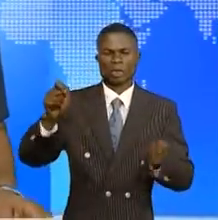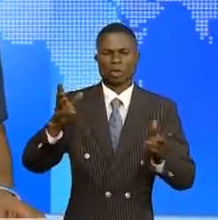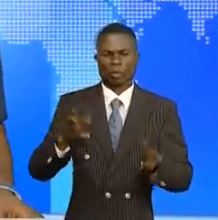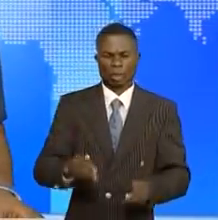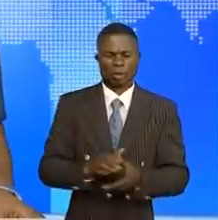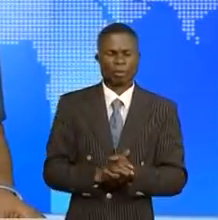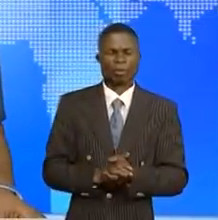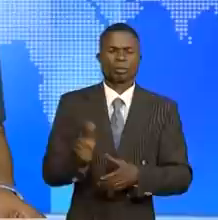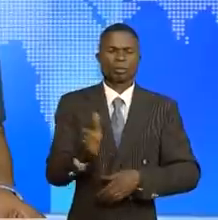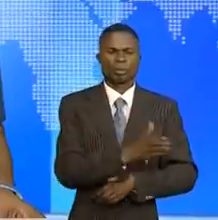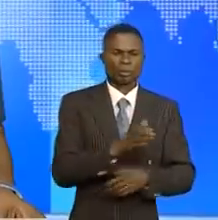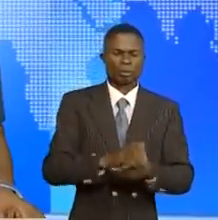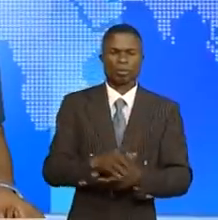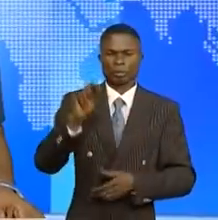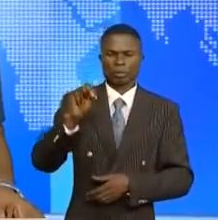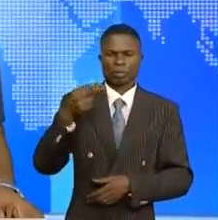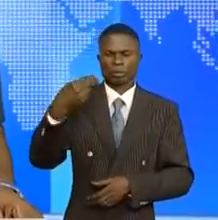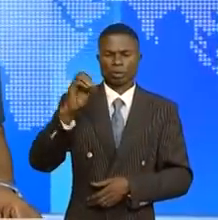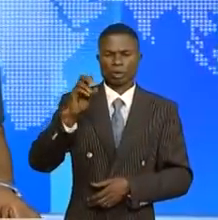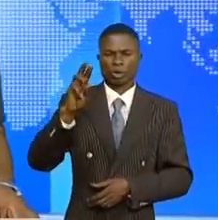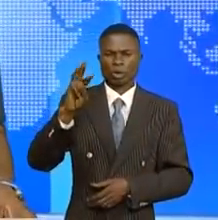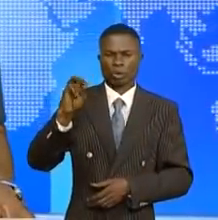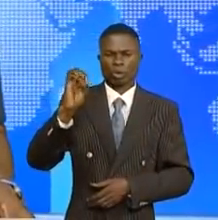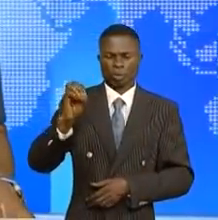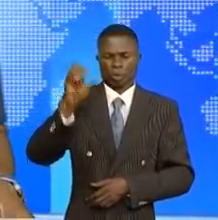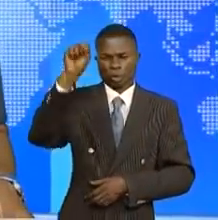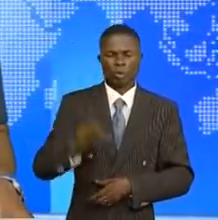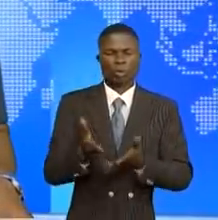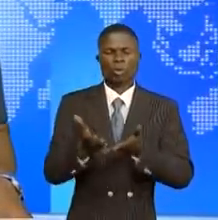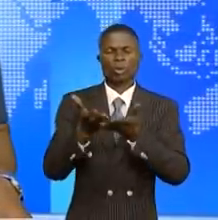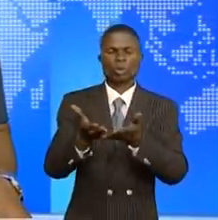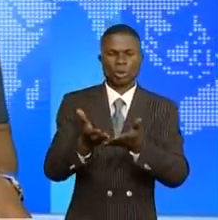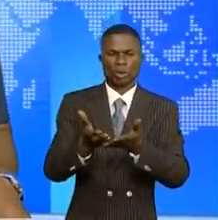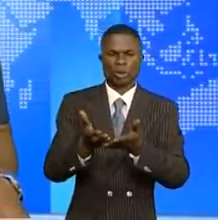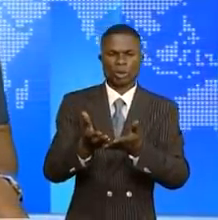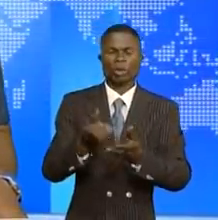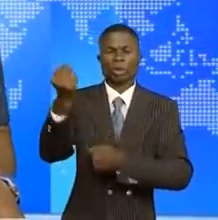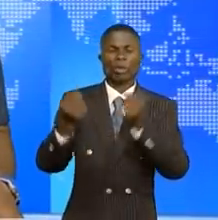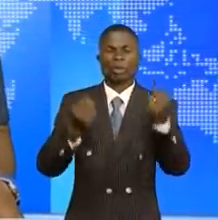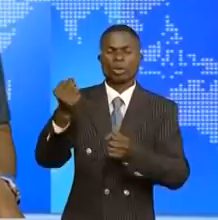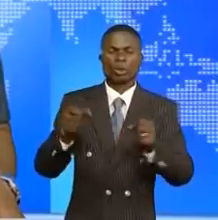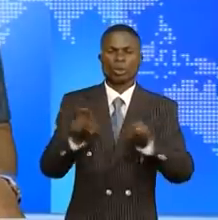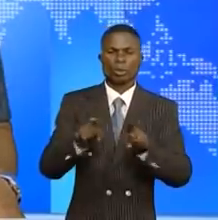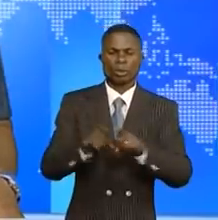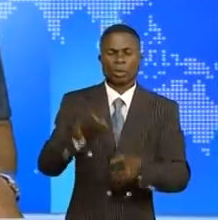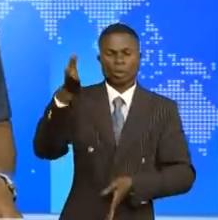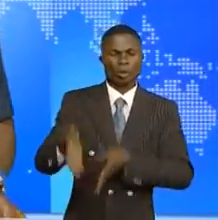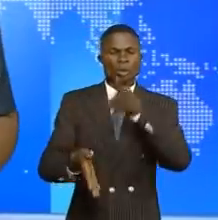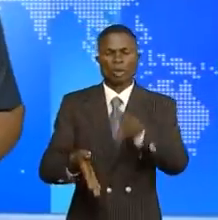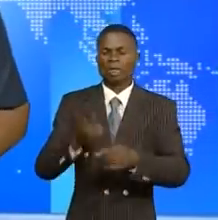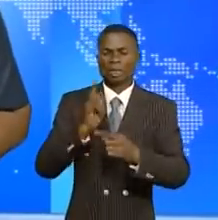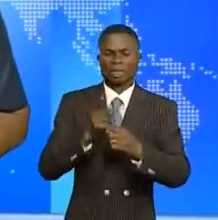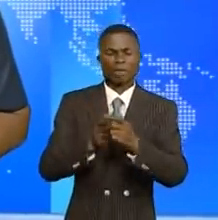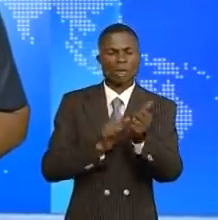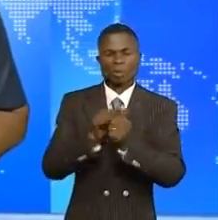Au niveau de Ngomo, nous sommes à Ouvira, toujours au sud Kivu. Les véhicules, tout comme le piéton, ont du